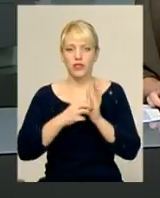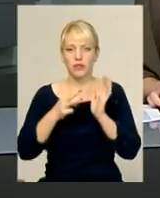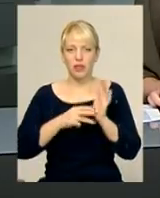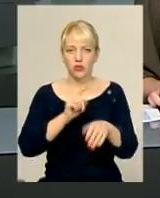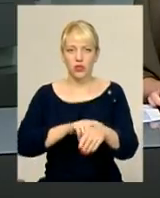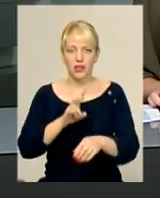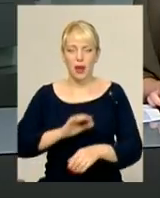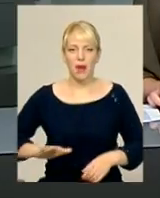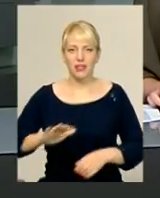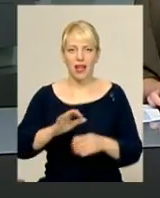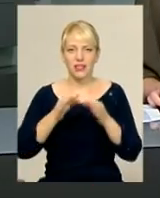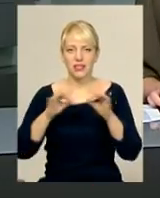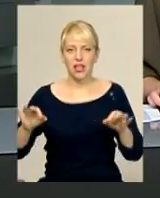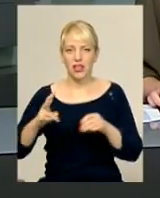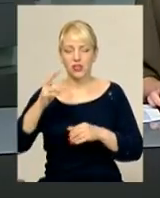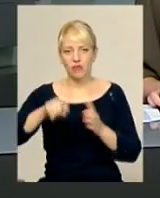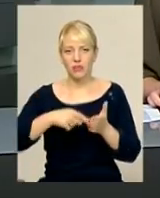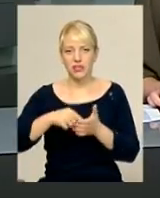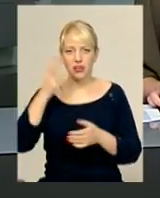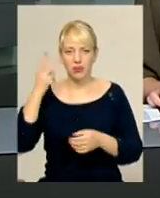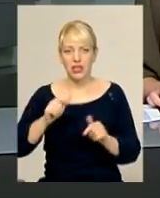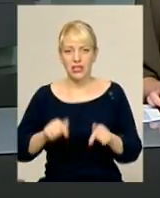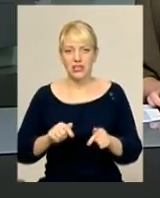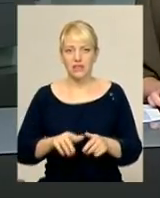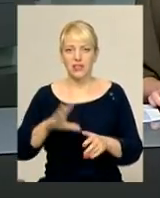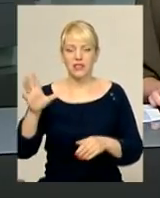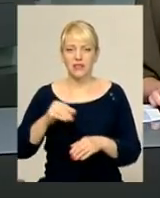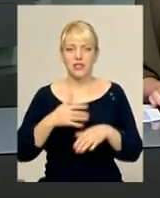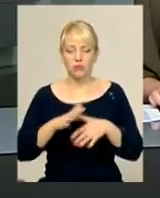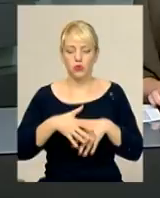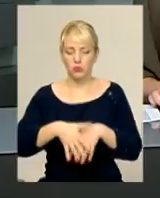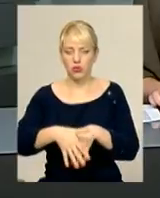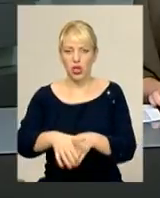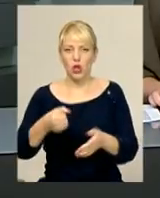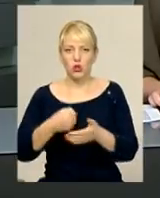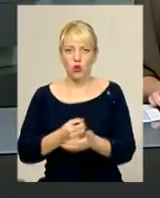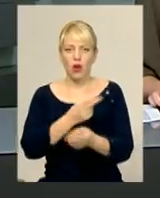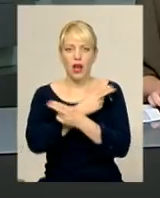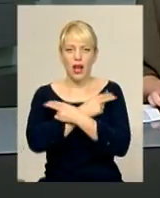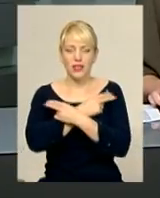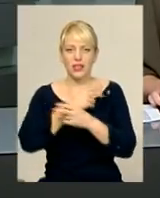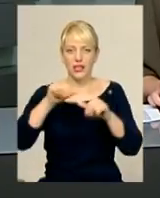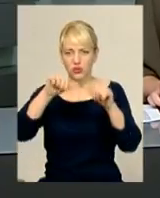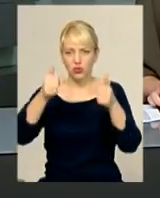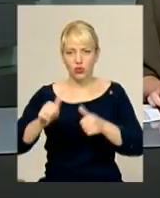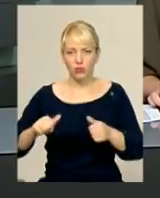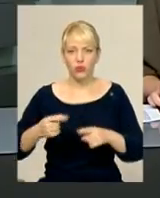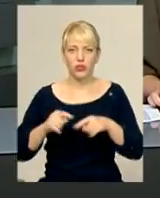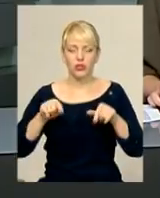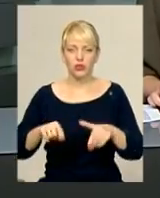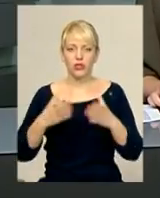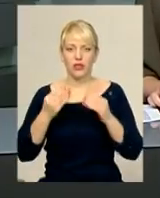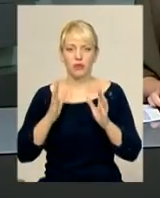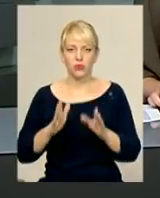Майдані Незалежності у Хмельницькому. Звідси протестуючи мирною ходою пройдуть до Ангела Скорботи. Подібні протести цього ж дня